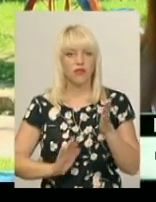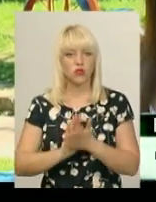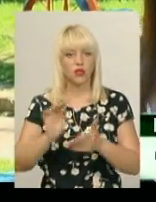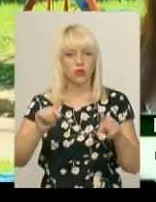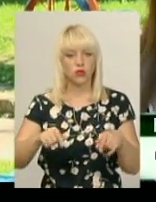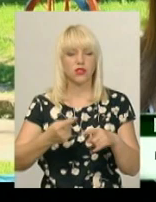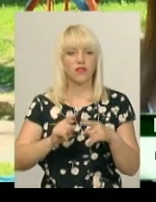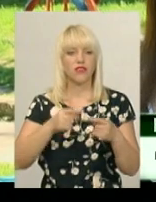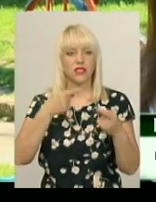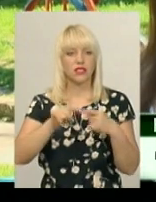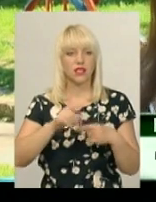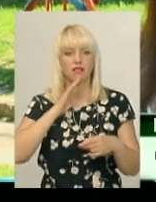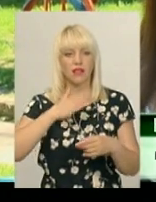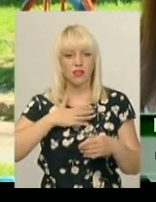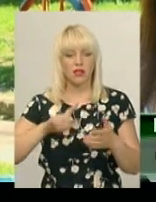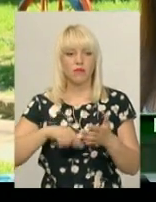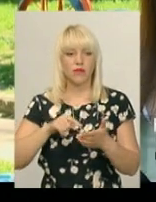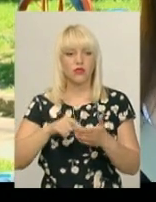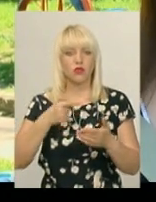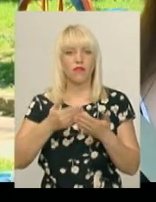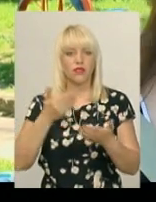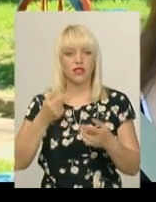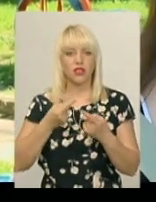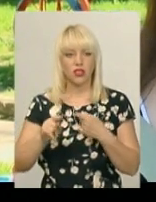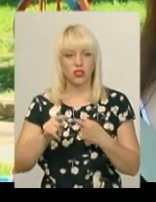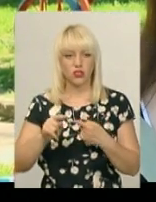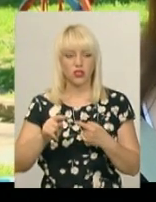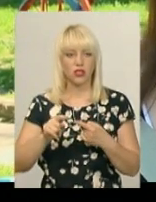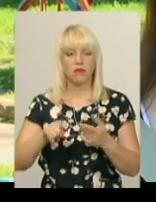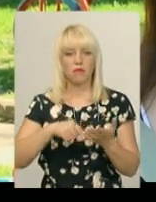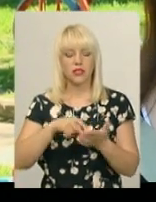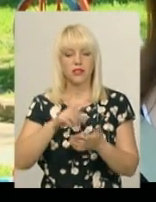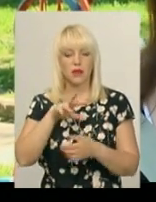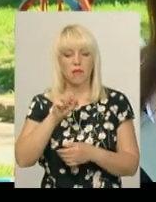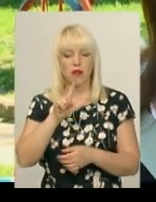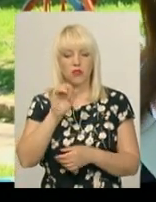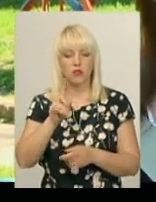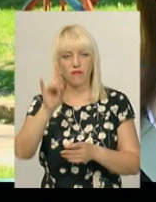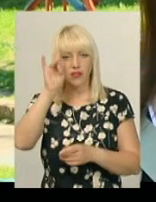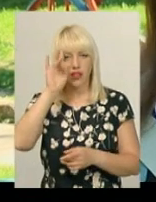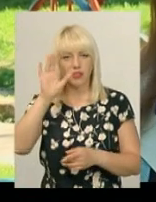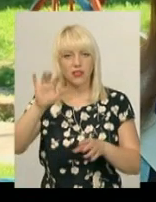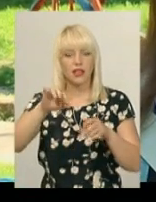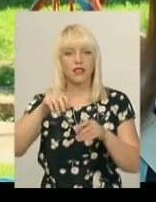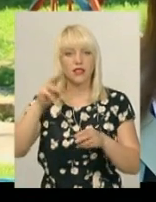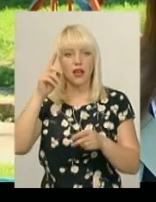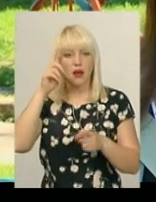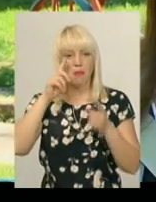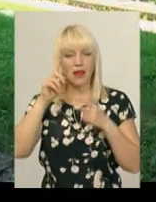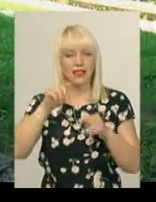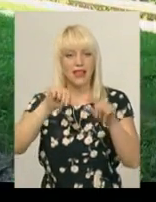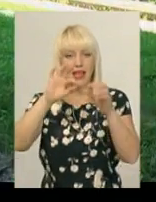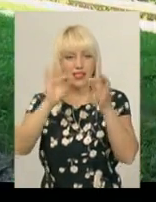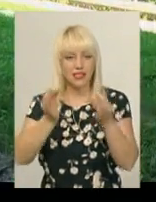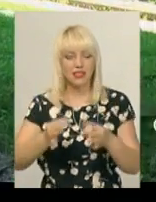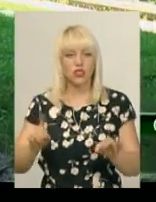місто від інших міст. І, врешті-решт, Мазур дуже видатний митець, щоб ми могли отак просто розкидатися його творами.